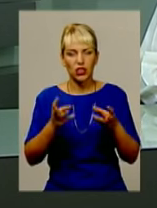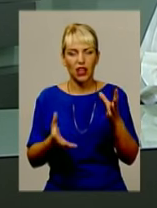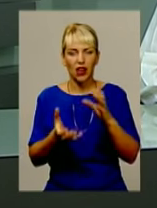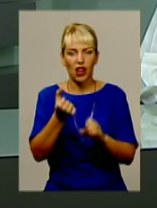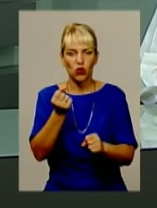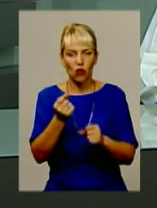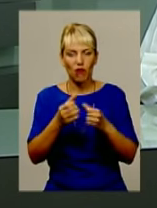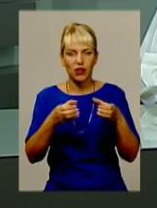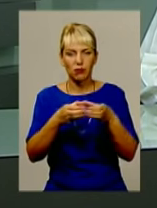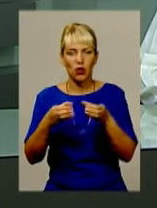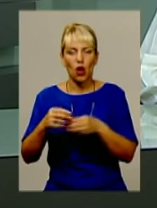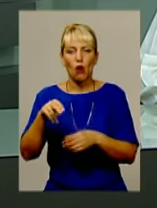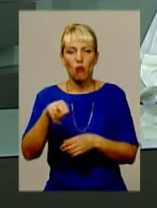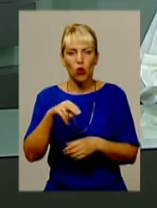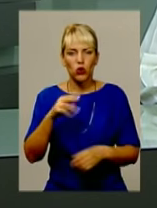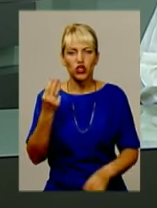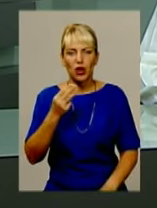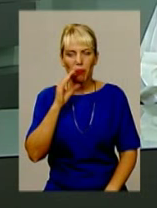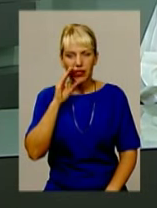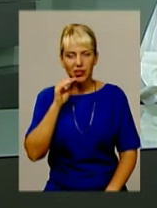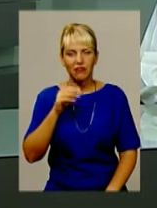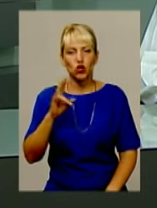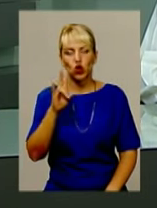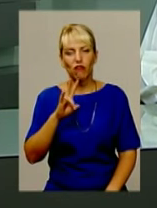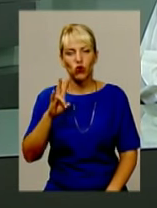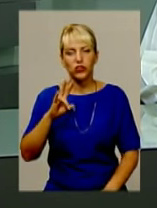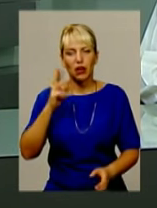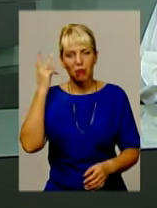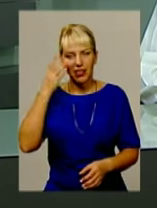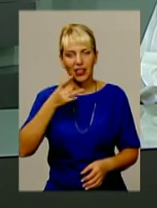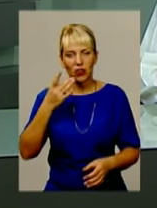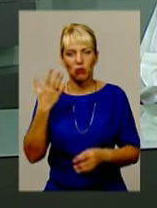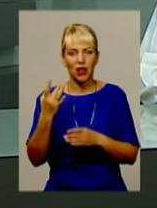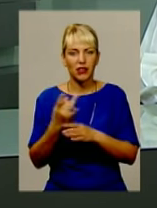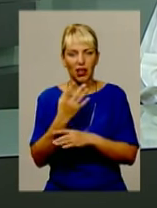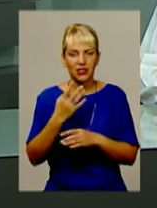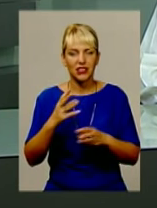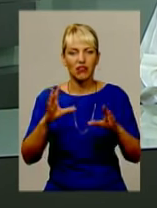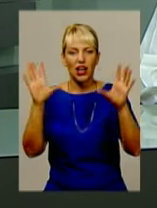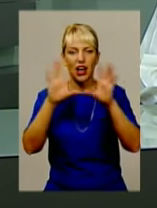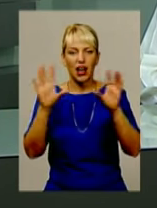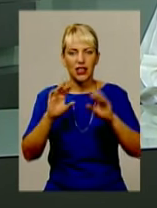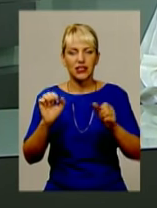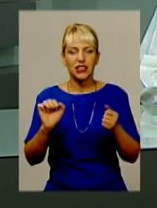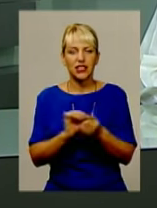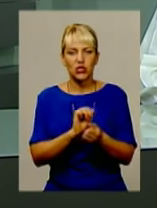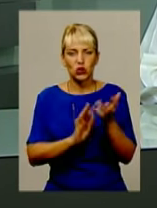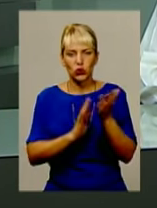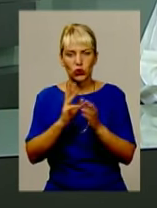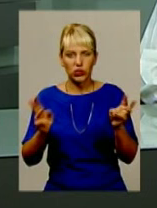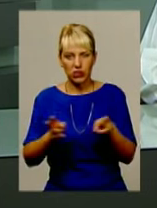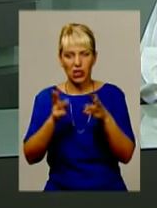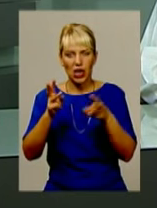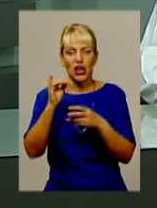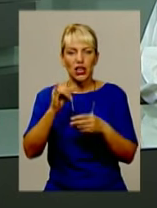Дережнянського, Шепетівського, Новоушицького та Хмельницького районів п'ять разів гасили сухості та два загоряння торфу.